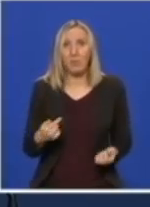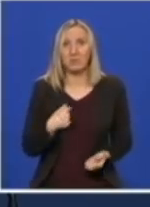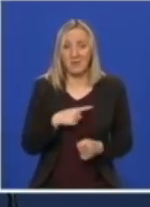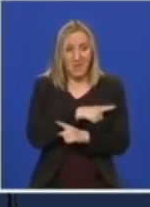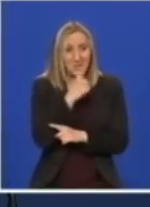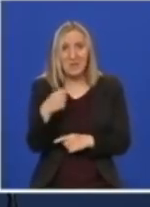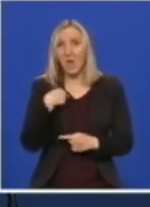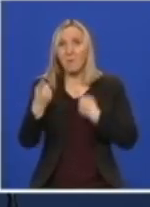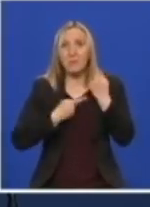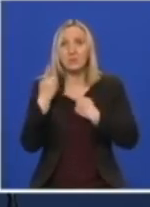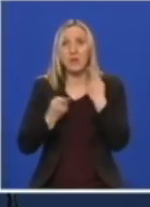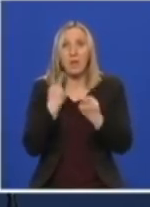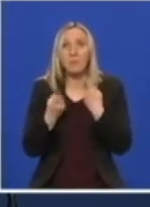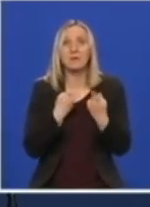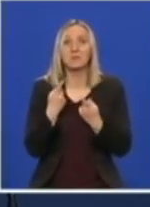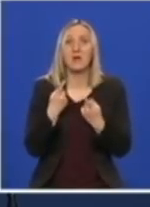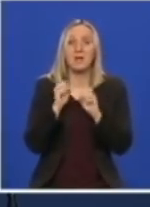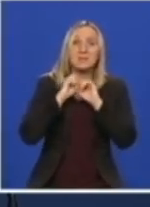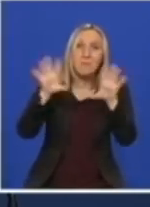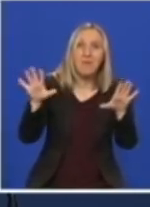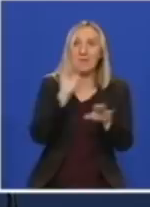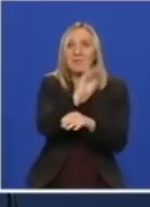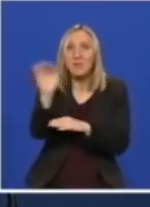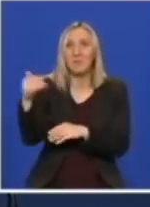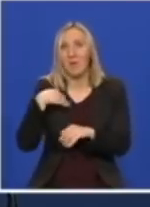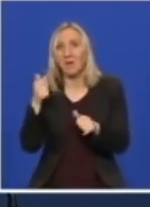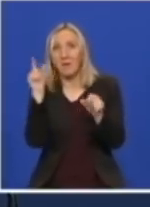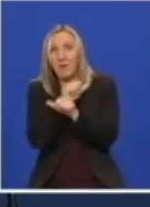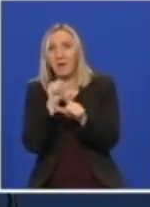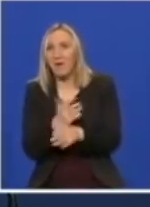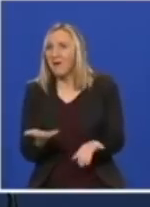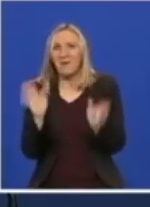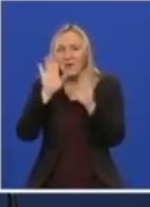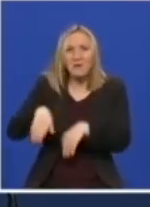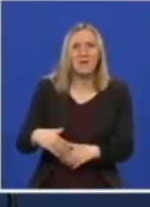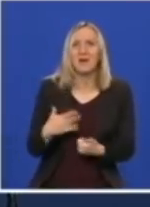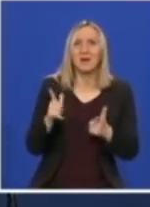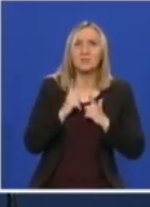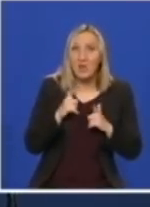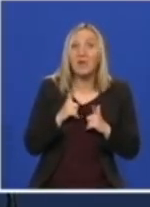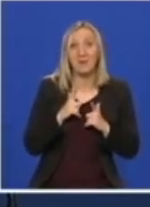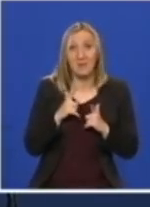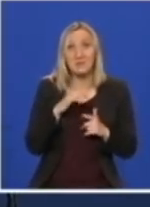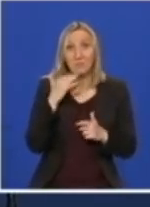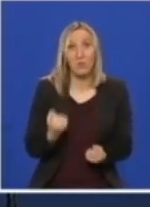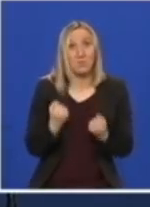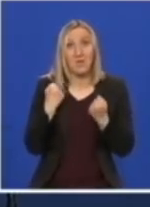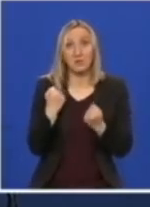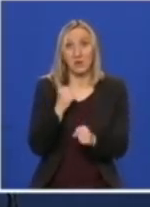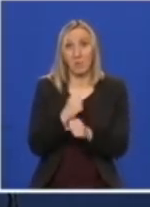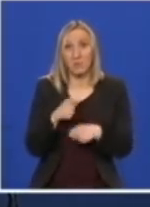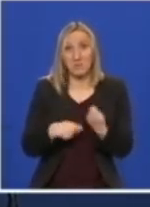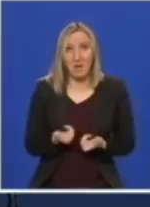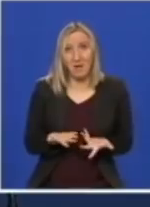pričala sa medijima, a čeka nas i tekako i mukotrpan posao. Sada